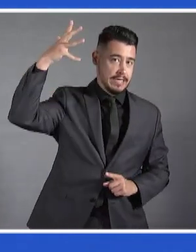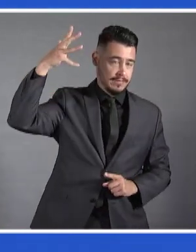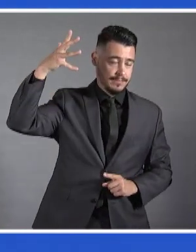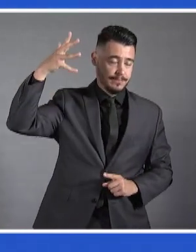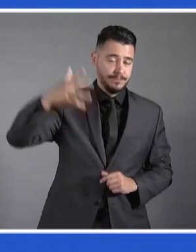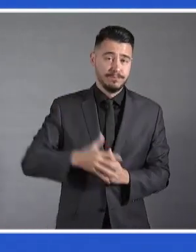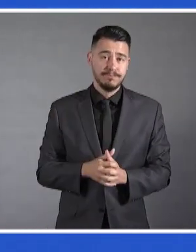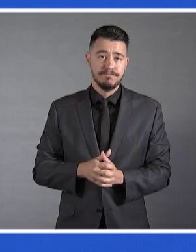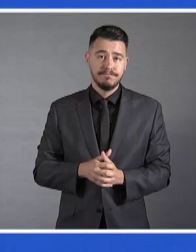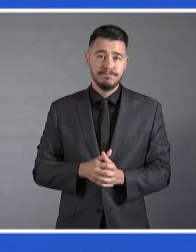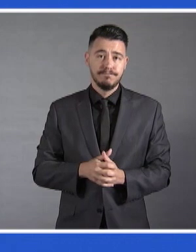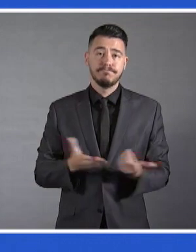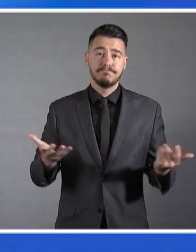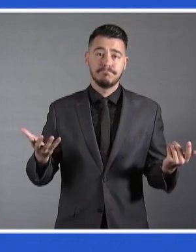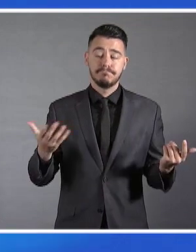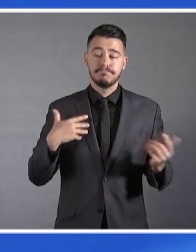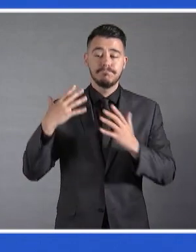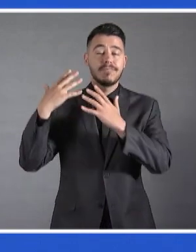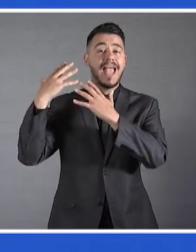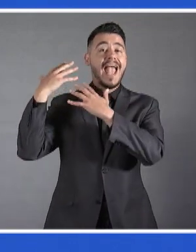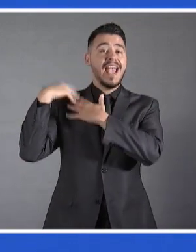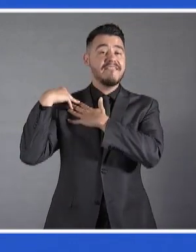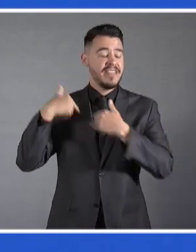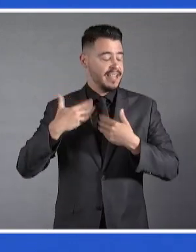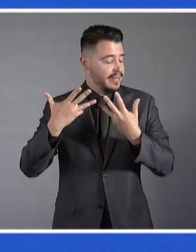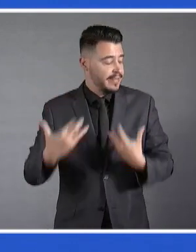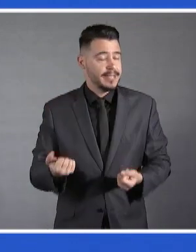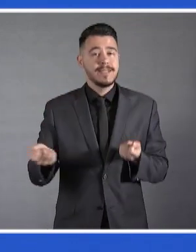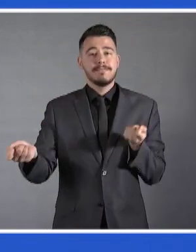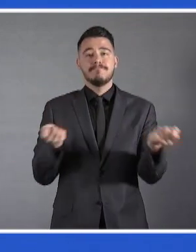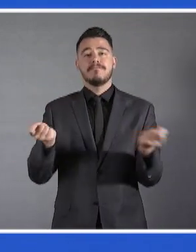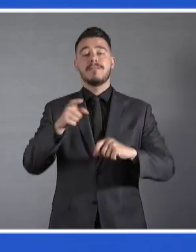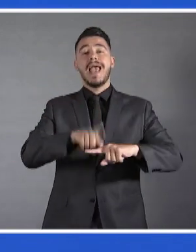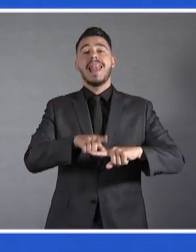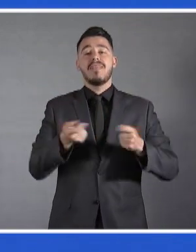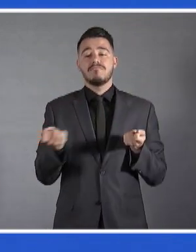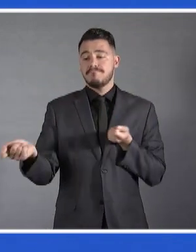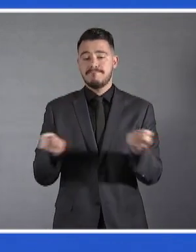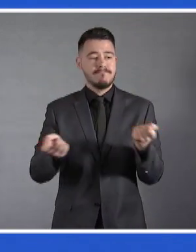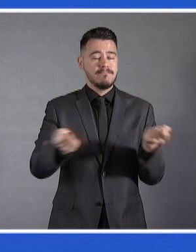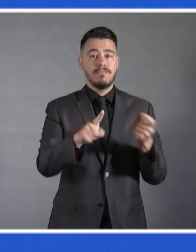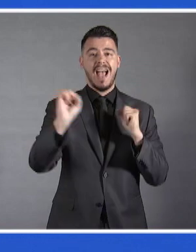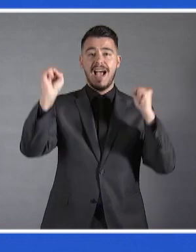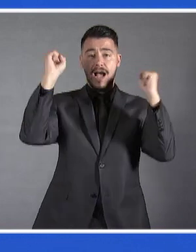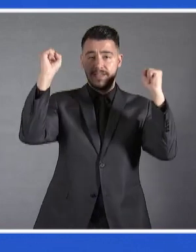την ιστορική ευθύνη να οδηγήσει την Ελλάδα με ασφάλεια, σιγουριά,